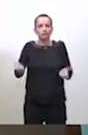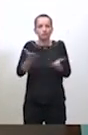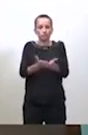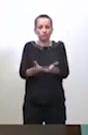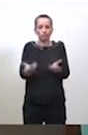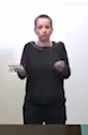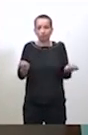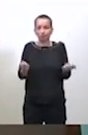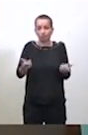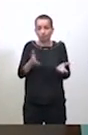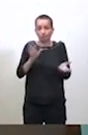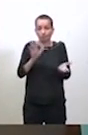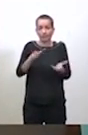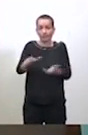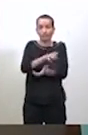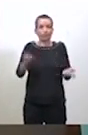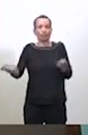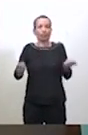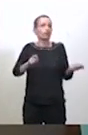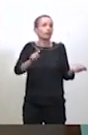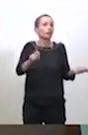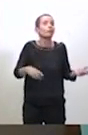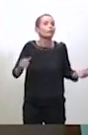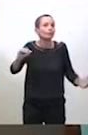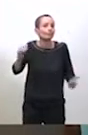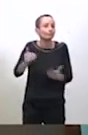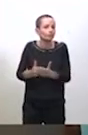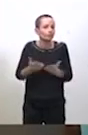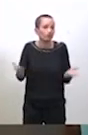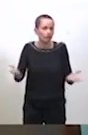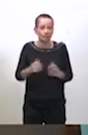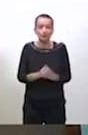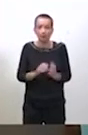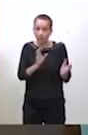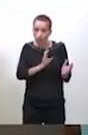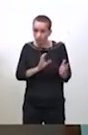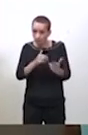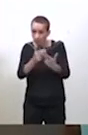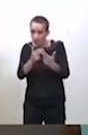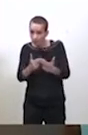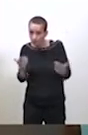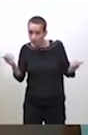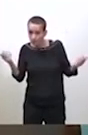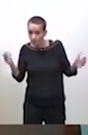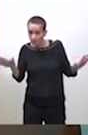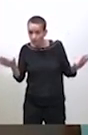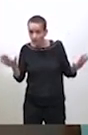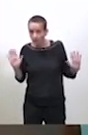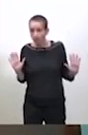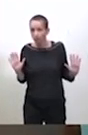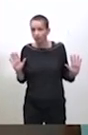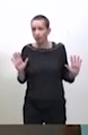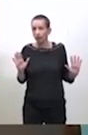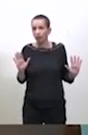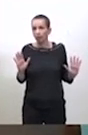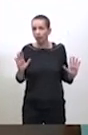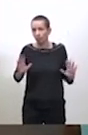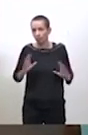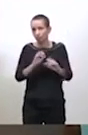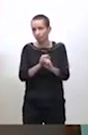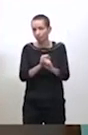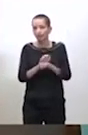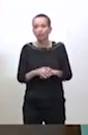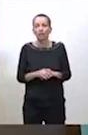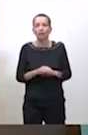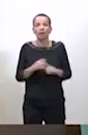gestion de crise. Voilà, j'espère avoir répondu à l'essentiel des questions.